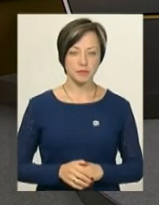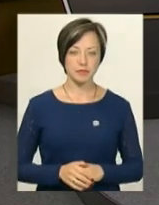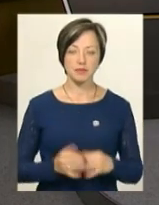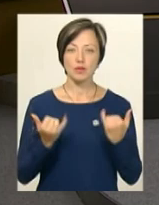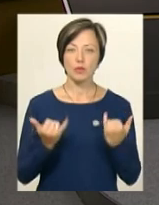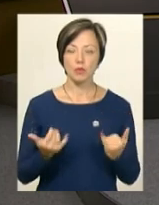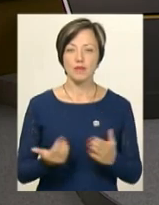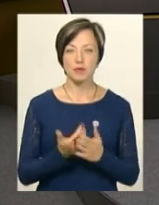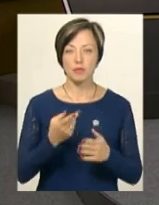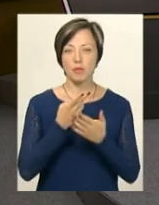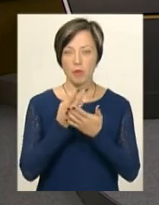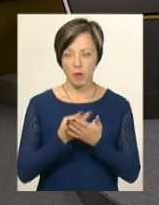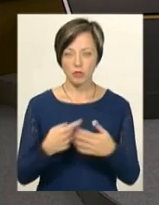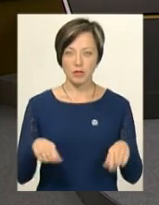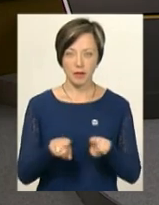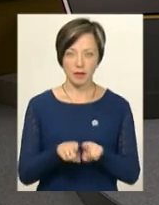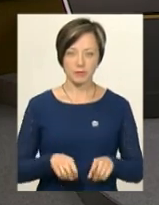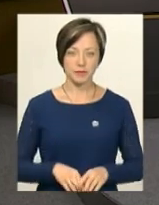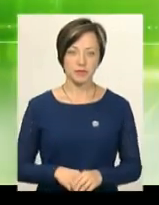Сьогодні у випуску ви почуєте.